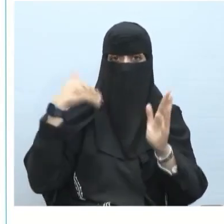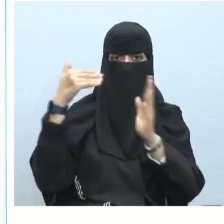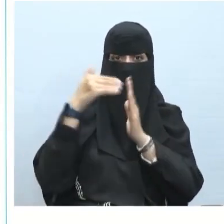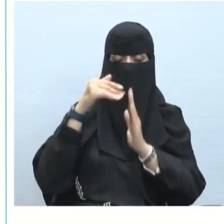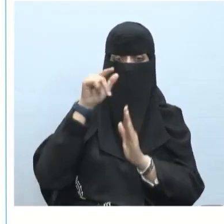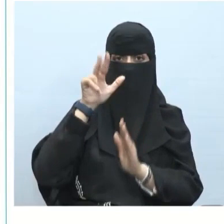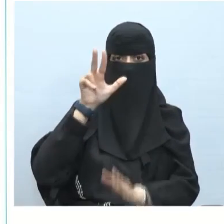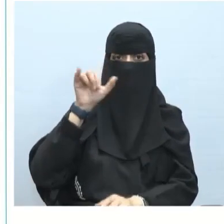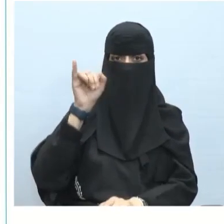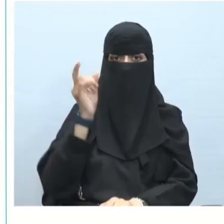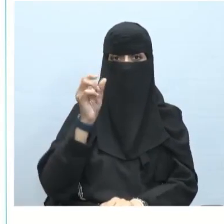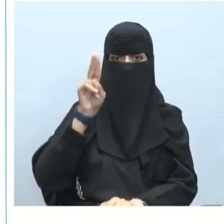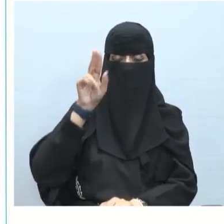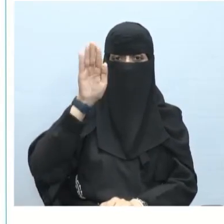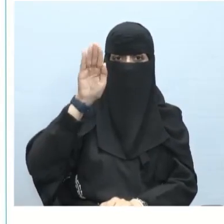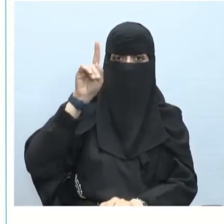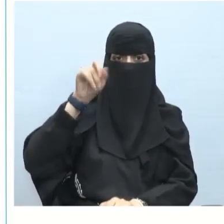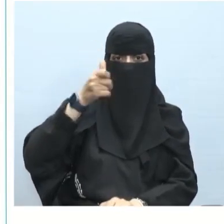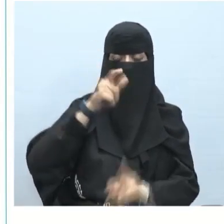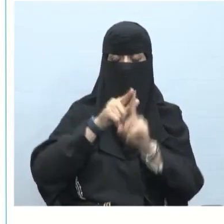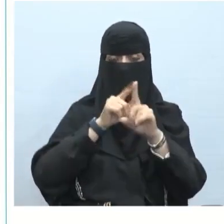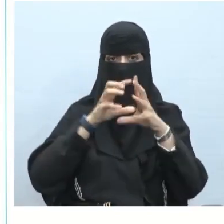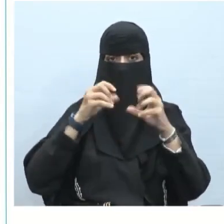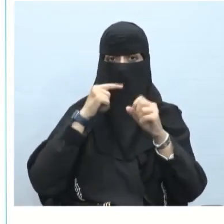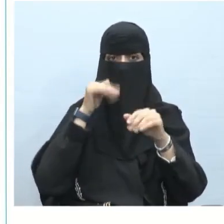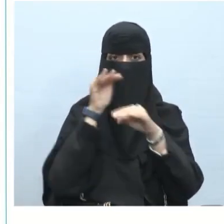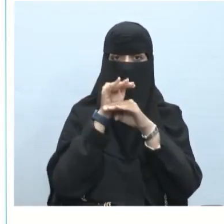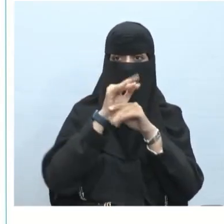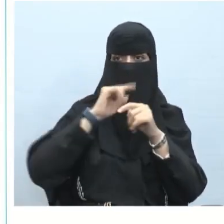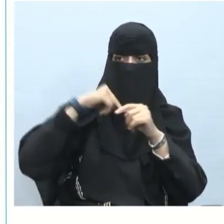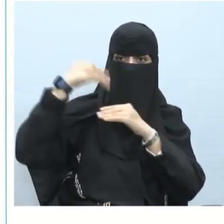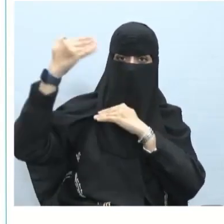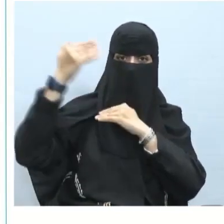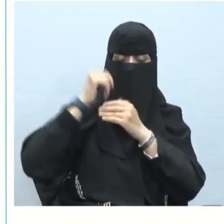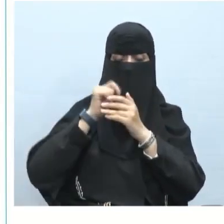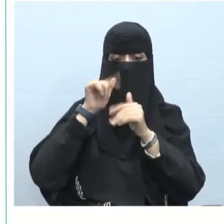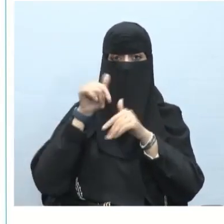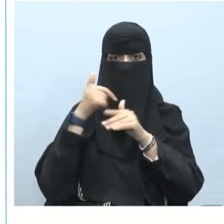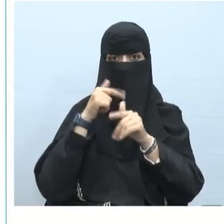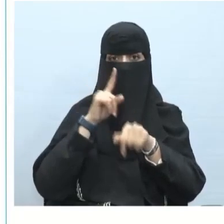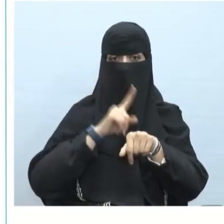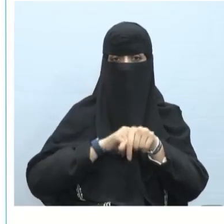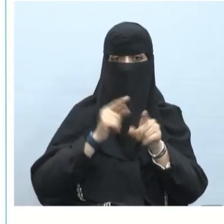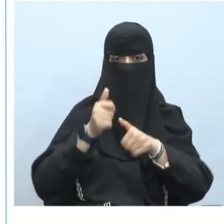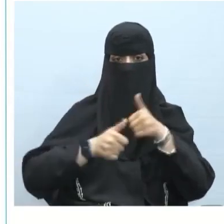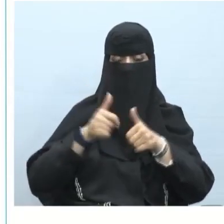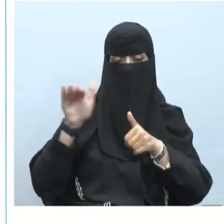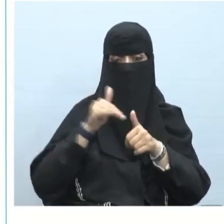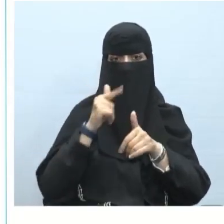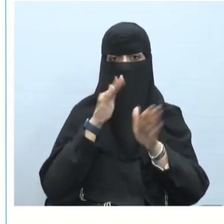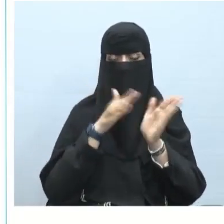هي حرف العطف المنتسبات جزء من الطالبات المتفوقات وهي خبر لماذا؟